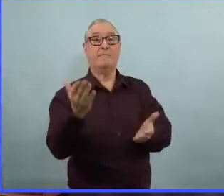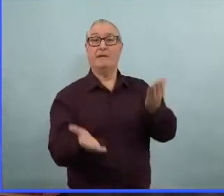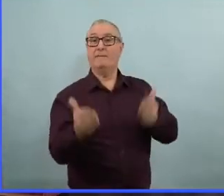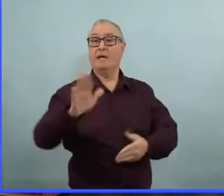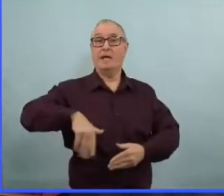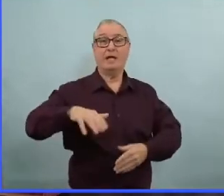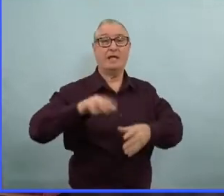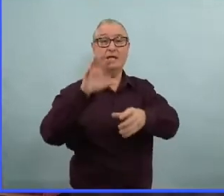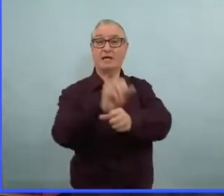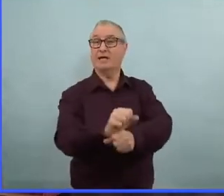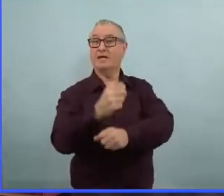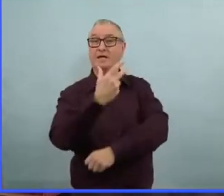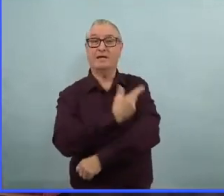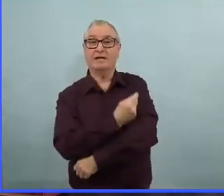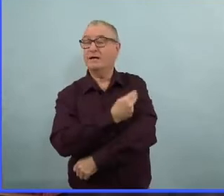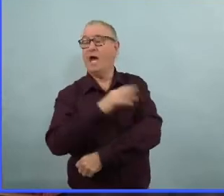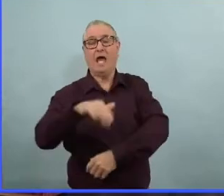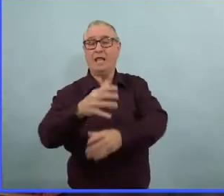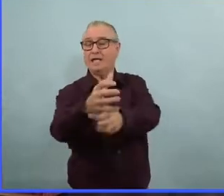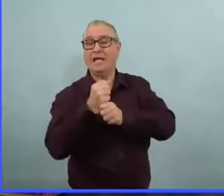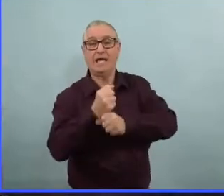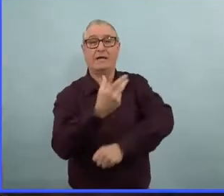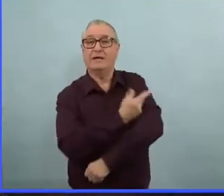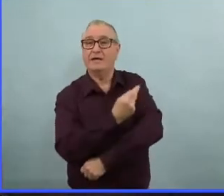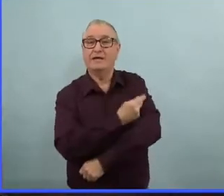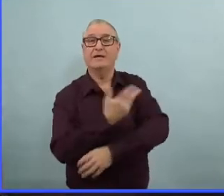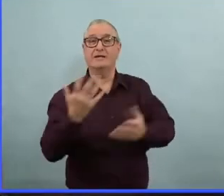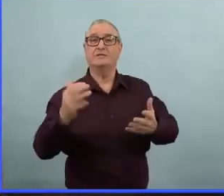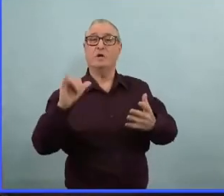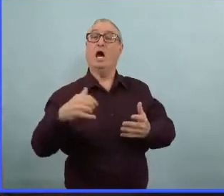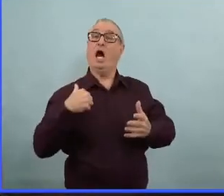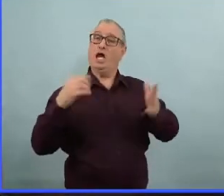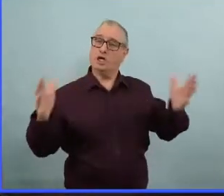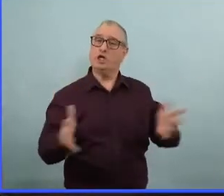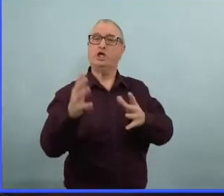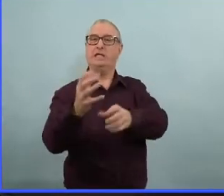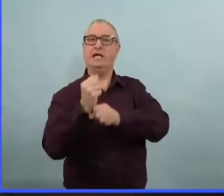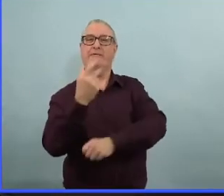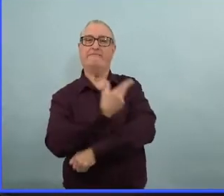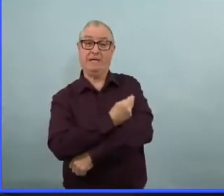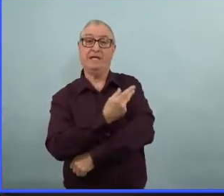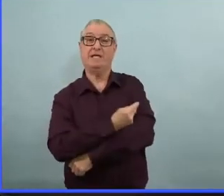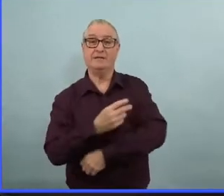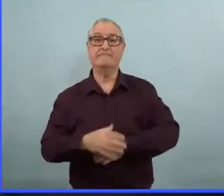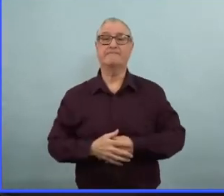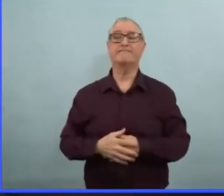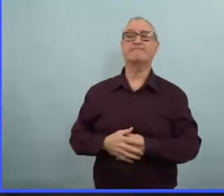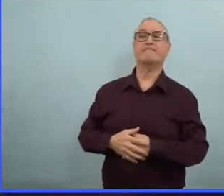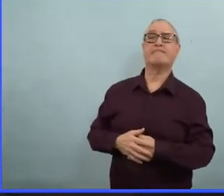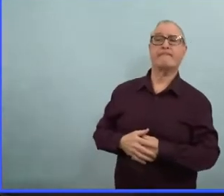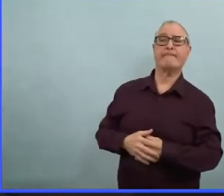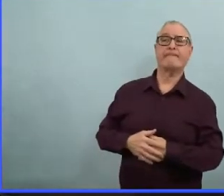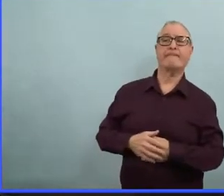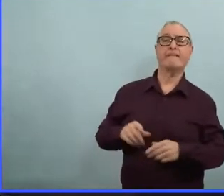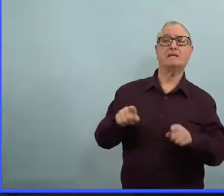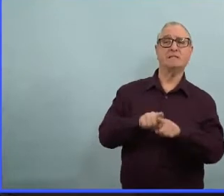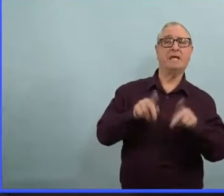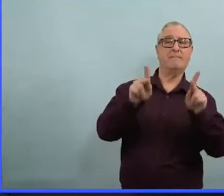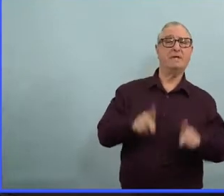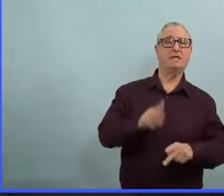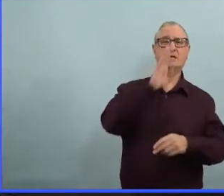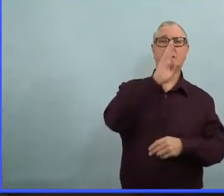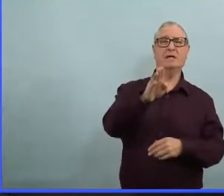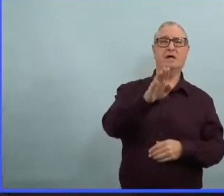Il nous faut encourager le plus grand nombre de Manitobains possible à être vaccinés. Alors vous n'arrêtez pas de dire que vous avez un bon message de vaccination et on l'apprécie.